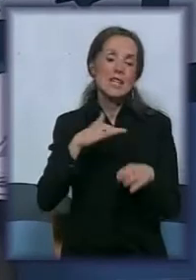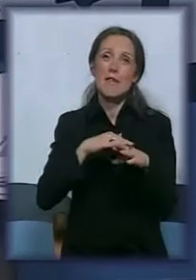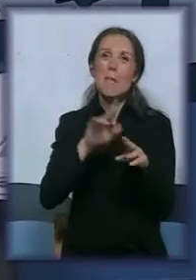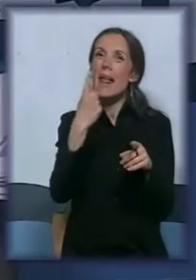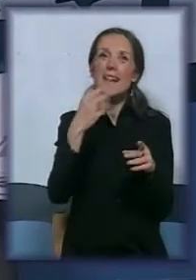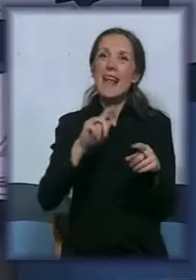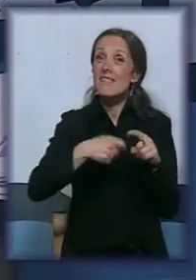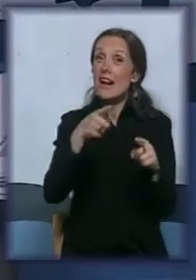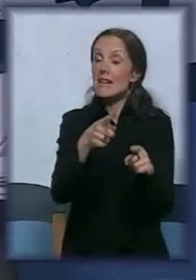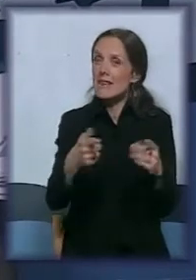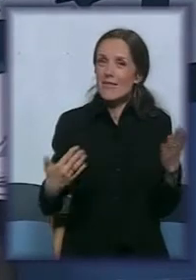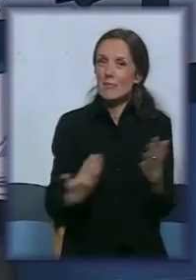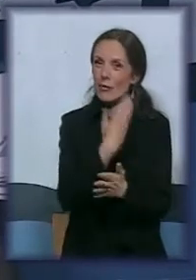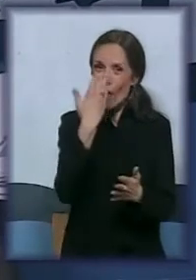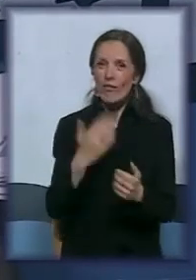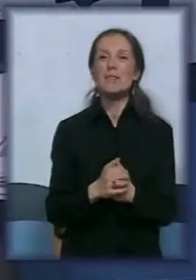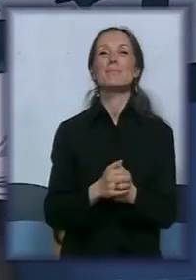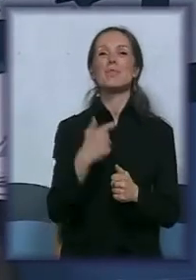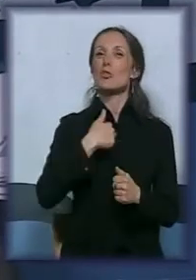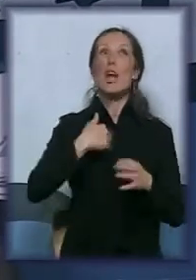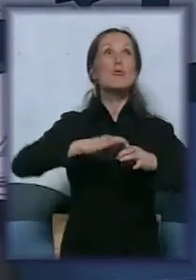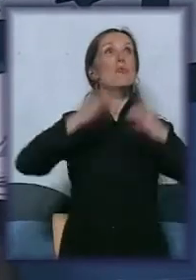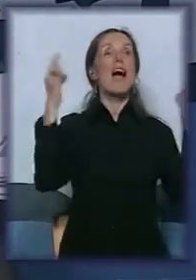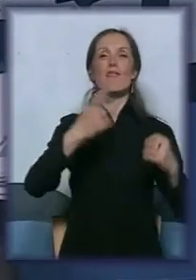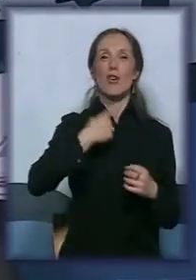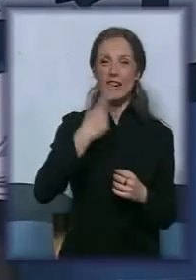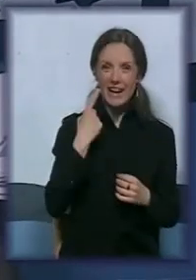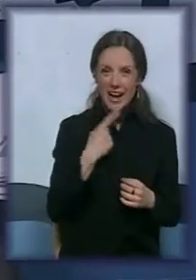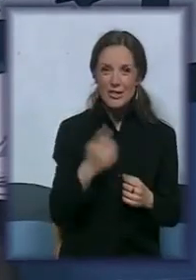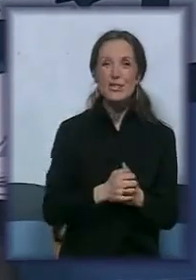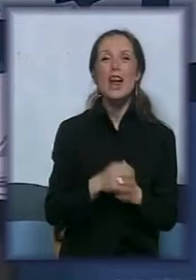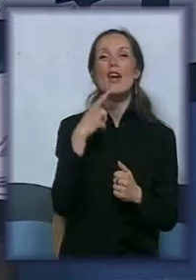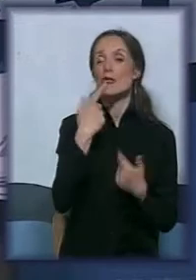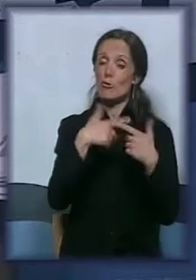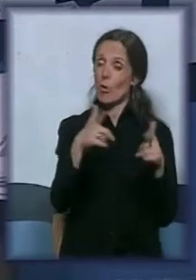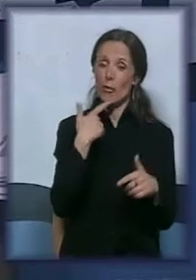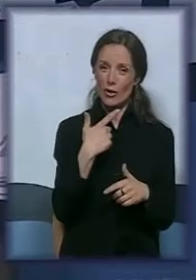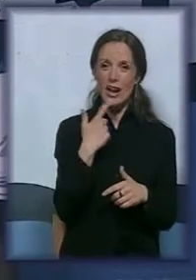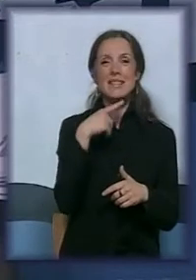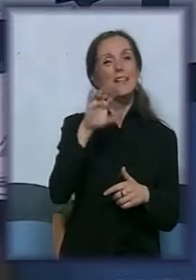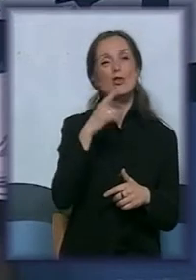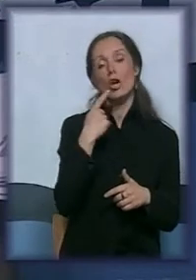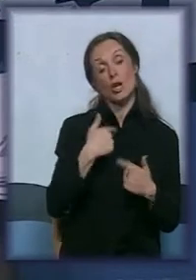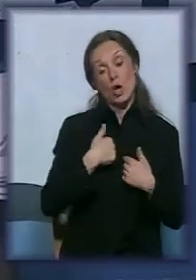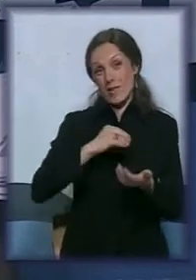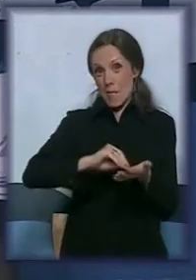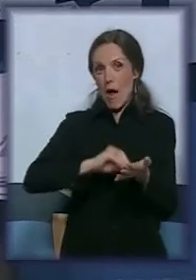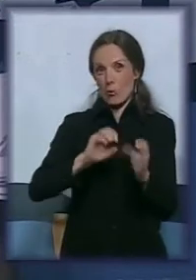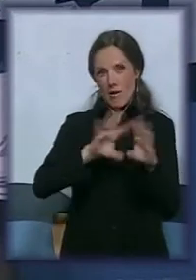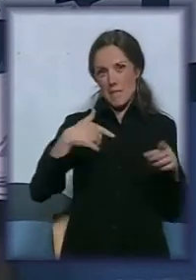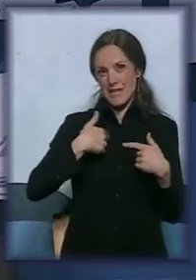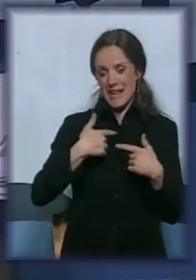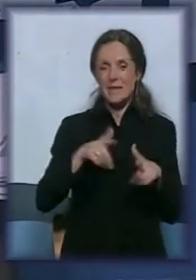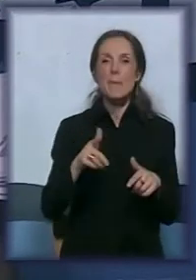kažem. Hvala. Nekako se osjećam kao autore misije da to mogu. Ali želim mi da se zahvalim